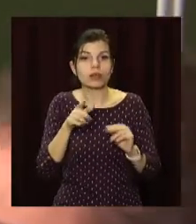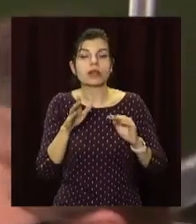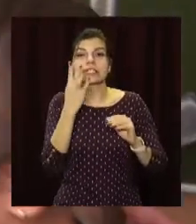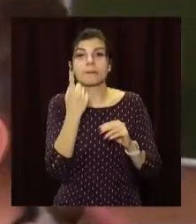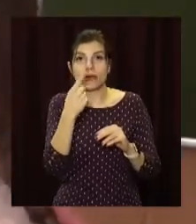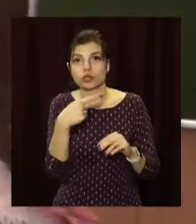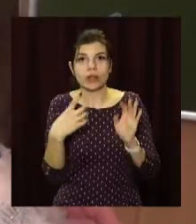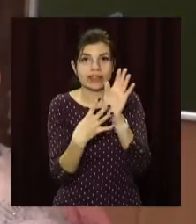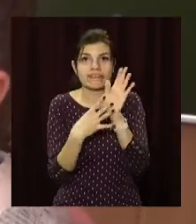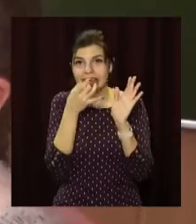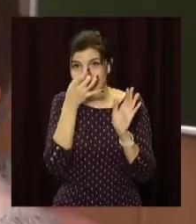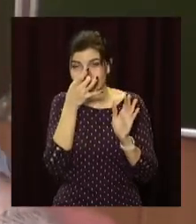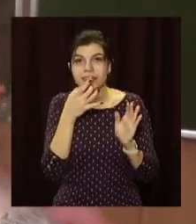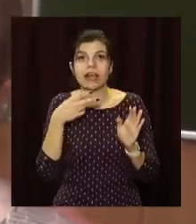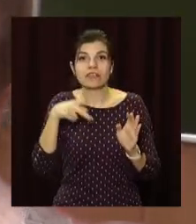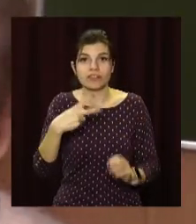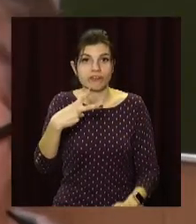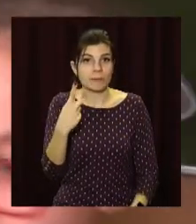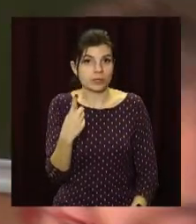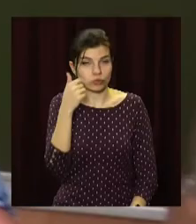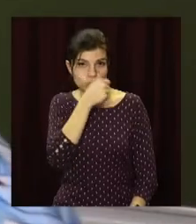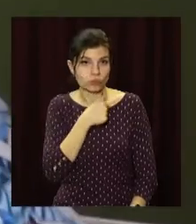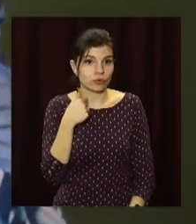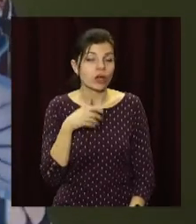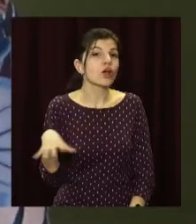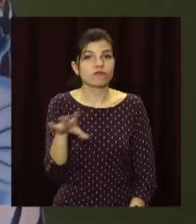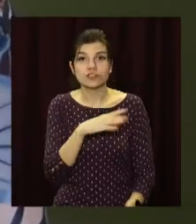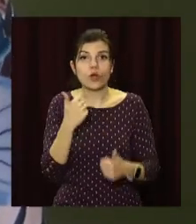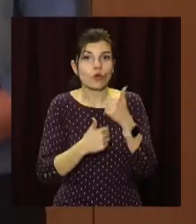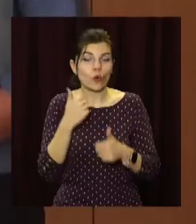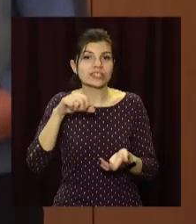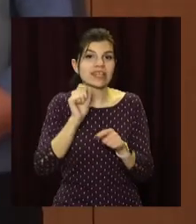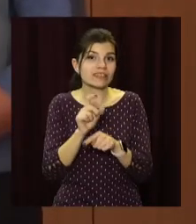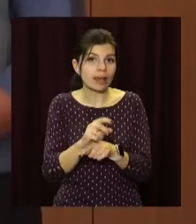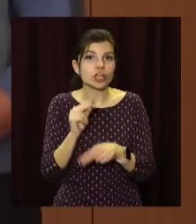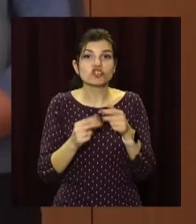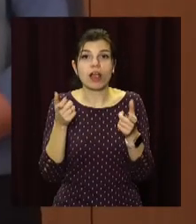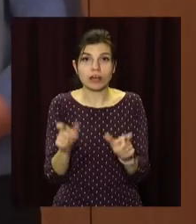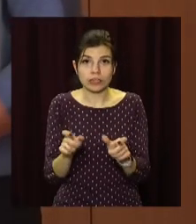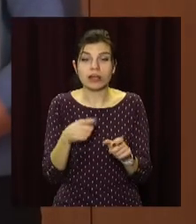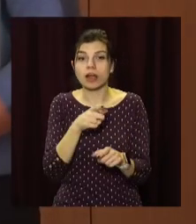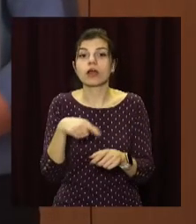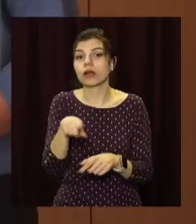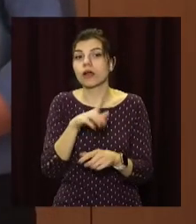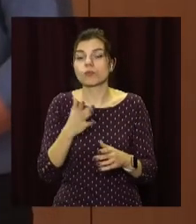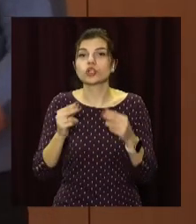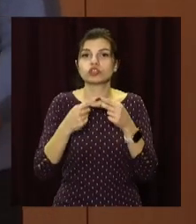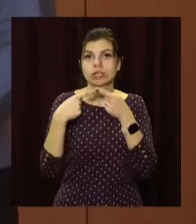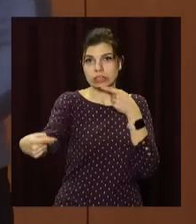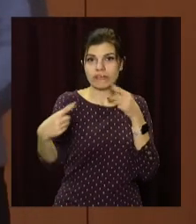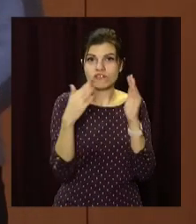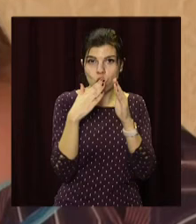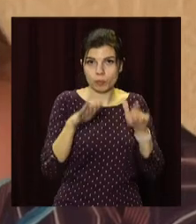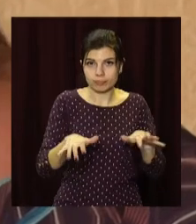до 9 квітня 2021 року. Усі конкурсні завдання через карантин учасники долатимуть дистанційно,